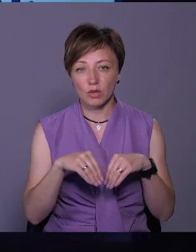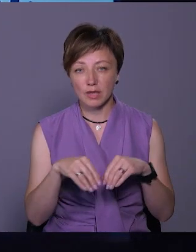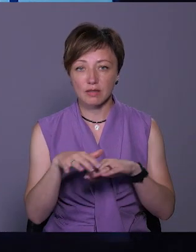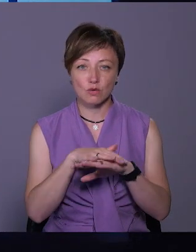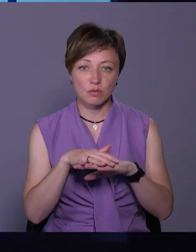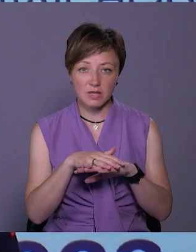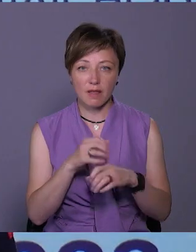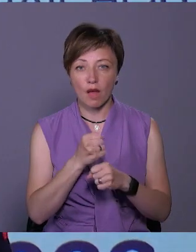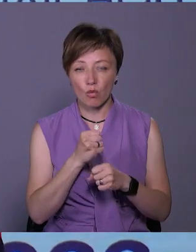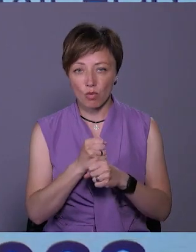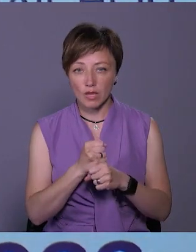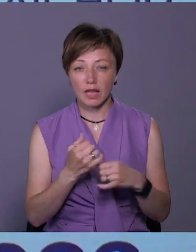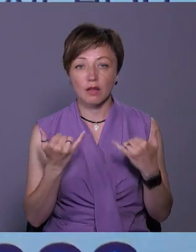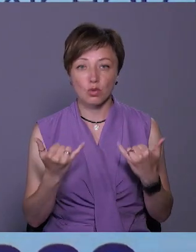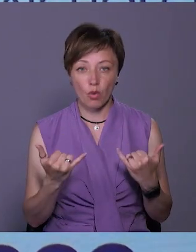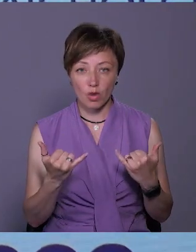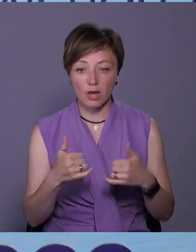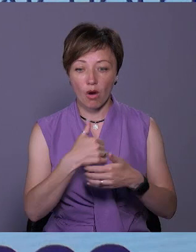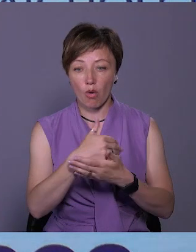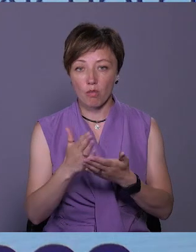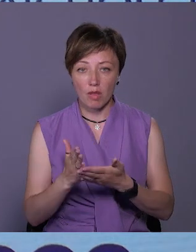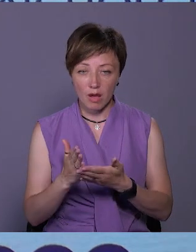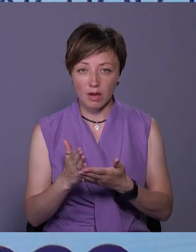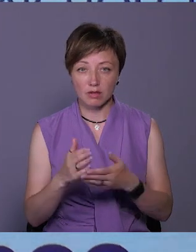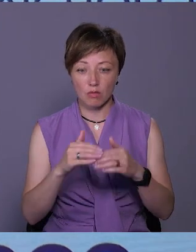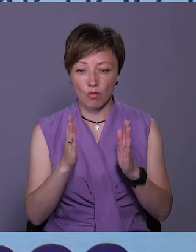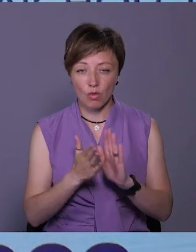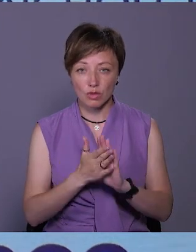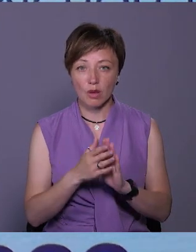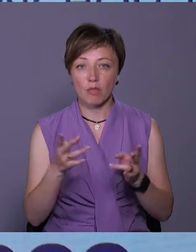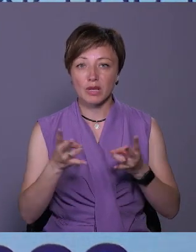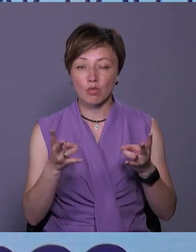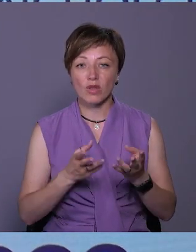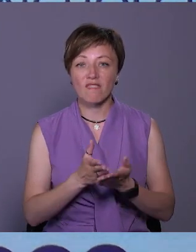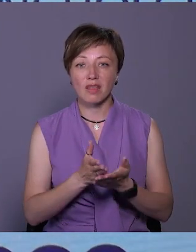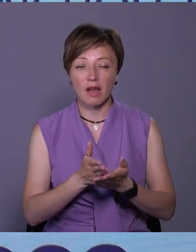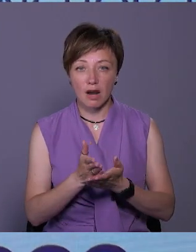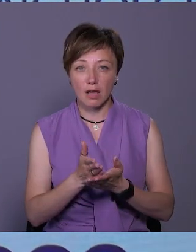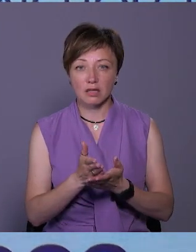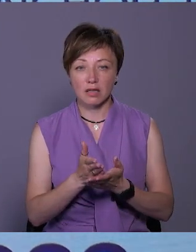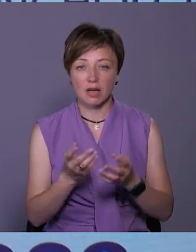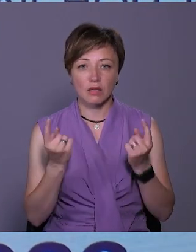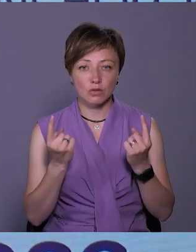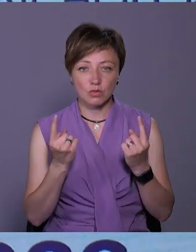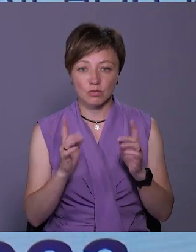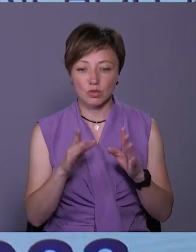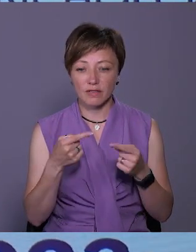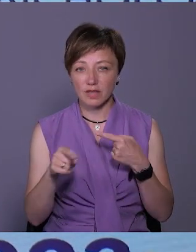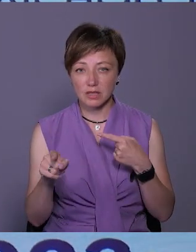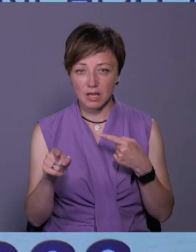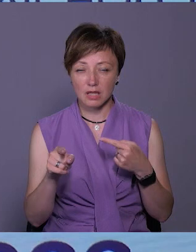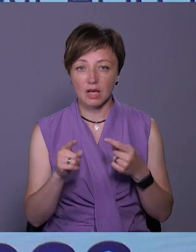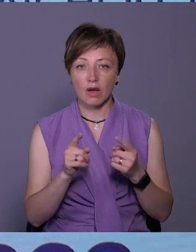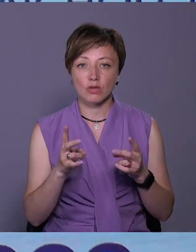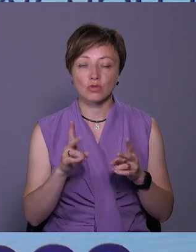суспільстві, на роботі. На сьогодні комплект послуг, що буде потребувати ветерани, він корінним образом буде відмінятися від